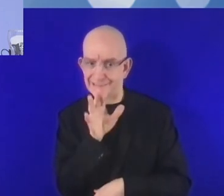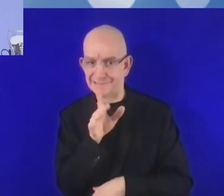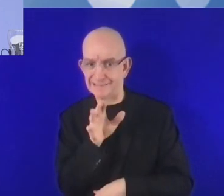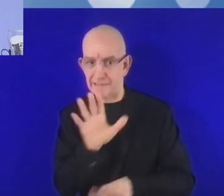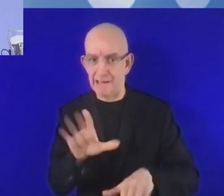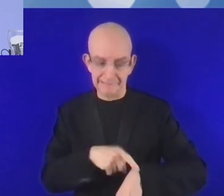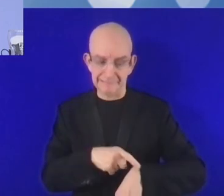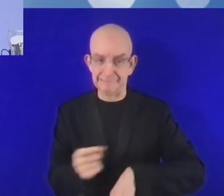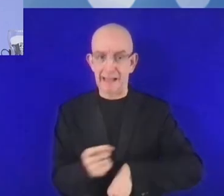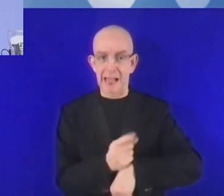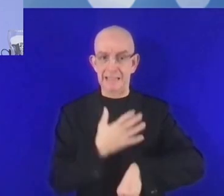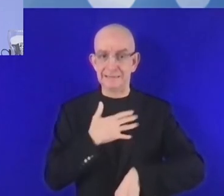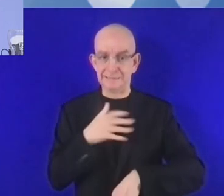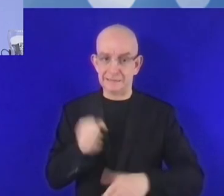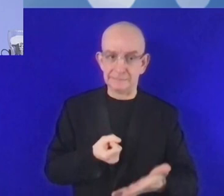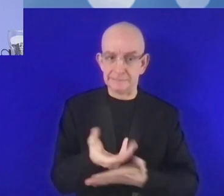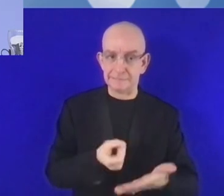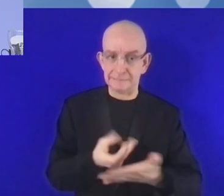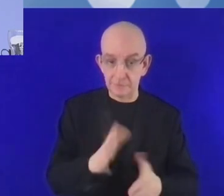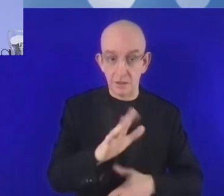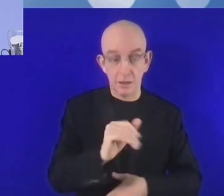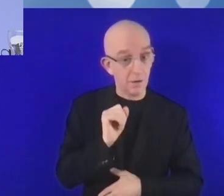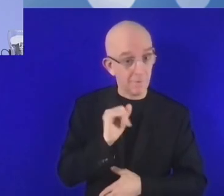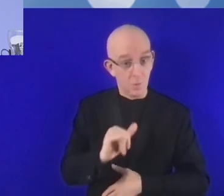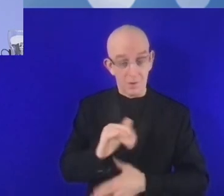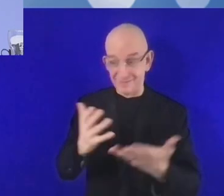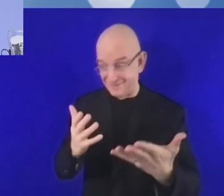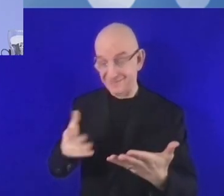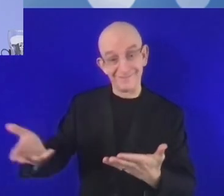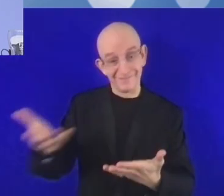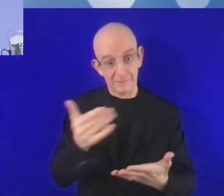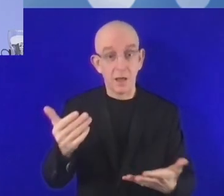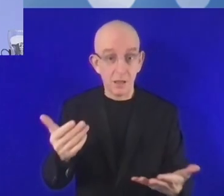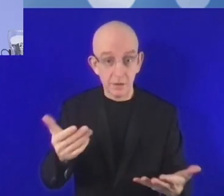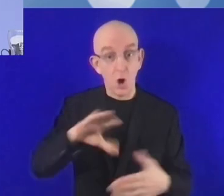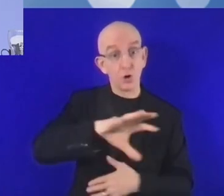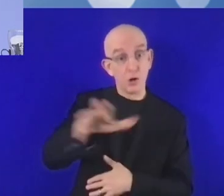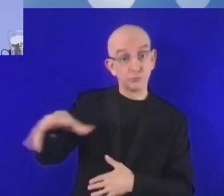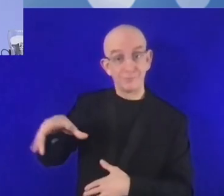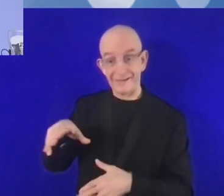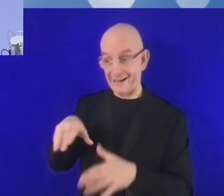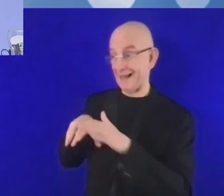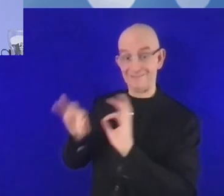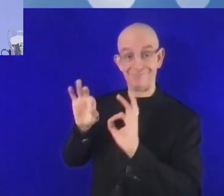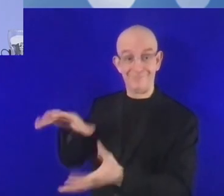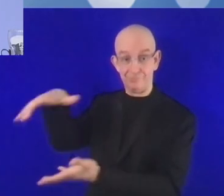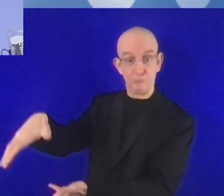يتداركنا. لذلك بالنسبة